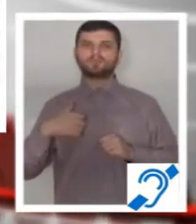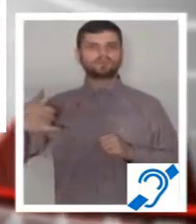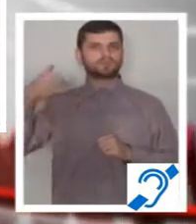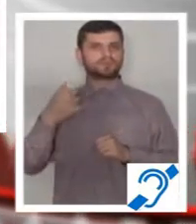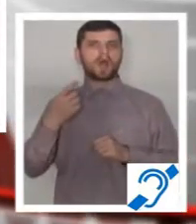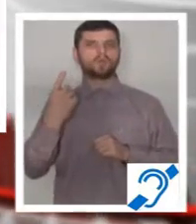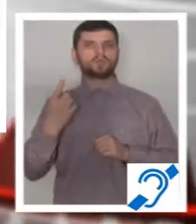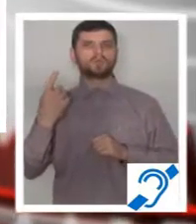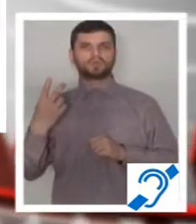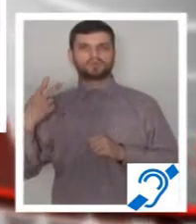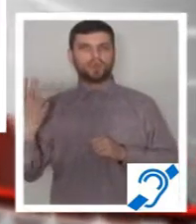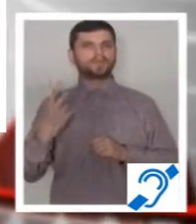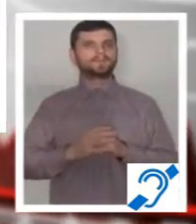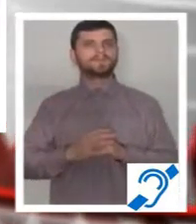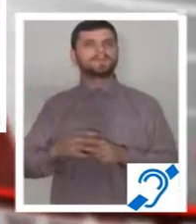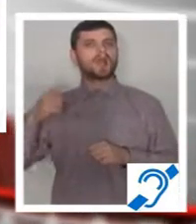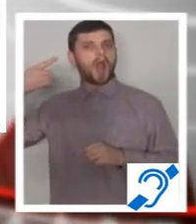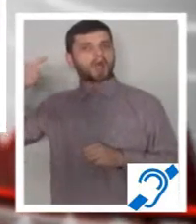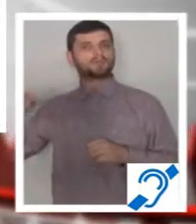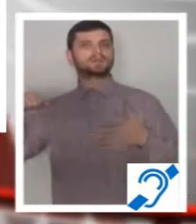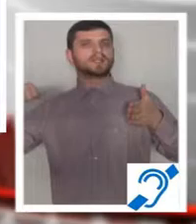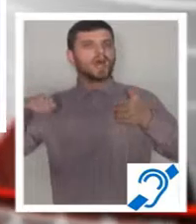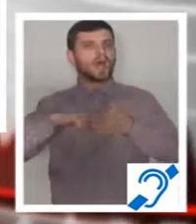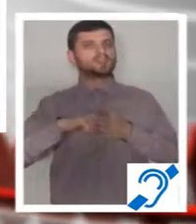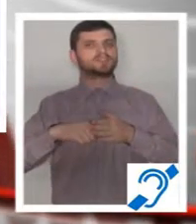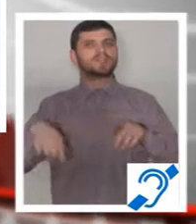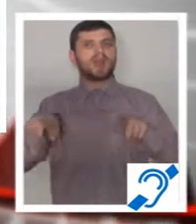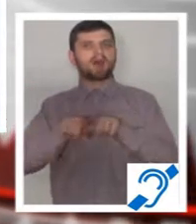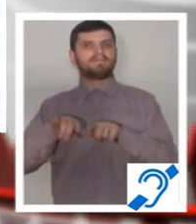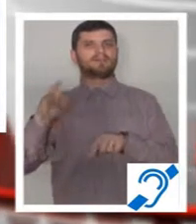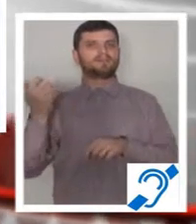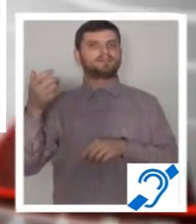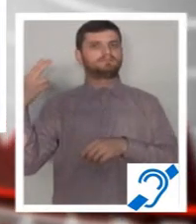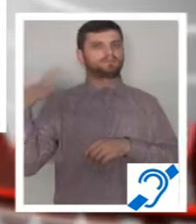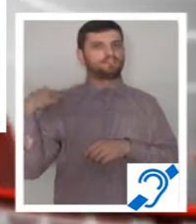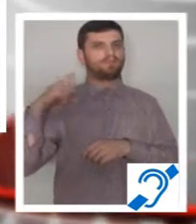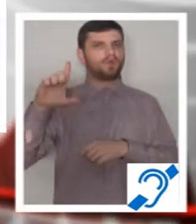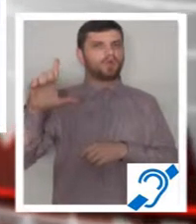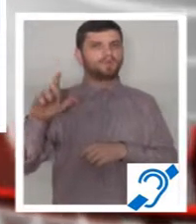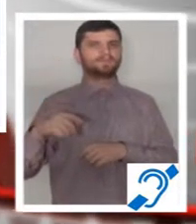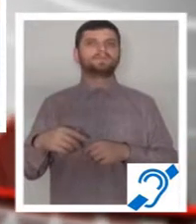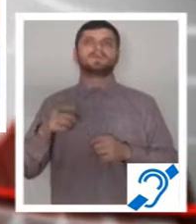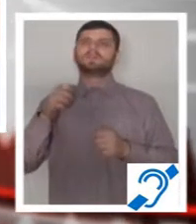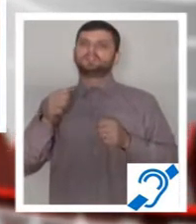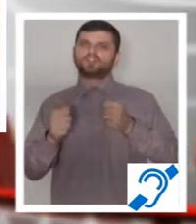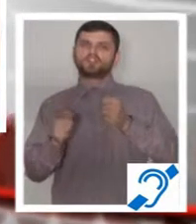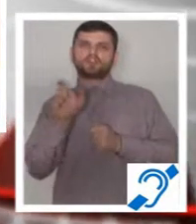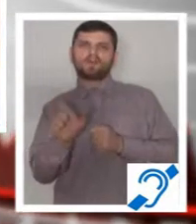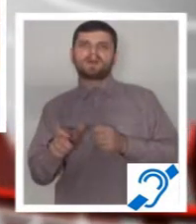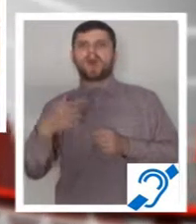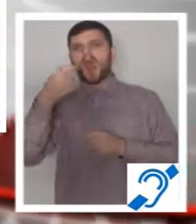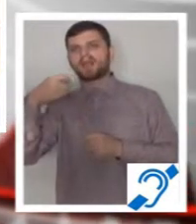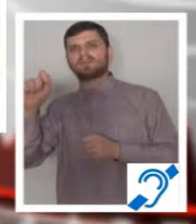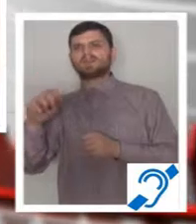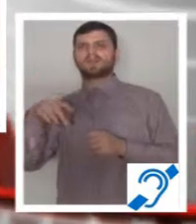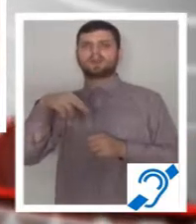serviciul de urgență 112, anunțând accidentul, dar și pe patronul lui. Acesta a refuzat să meargă la spital pentru a primi îngrijiri